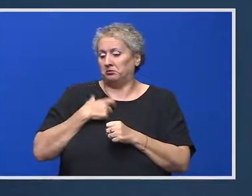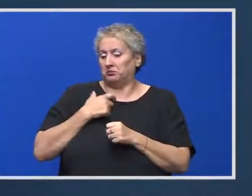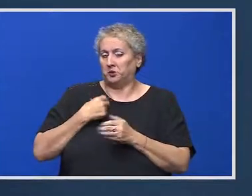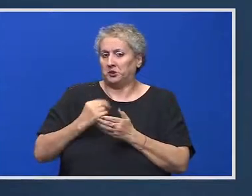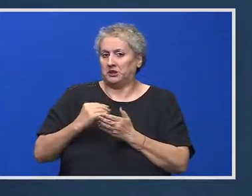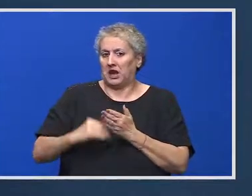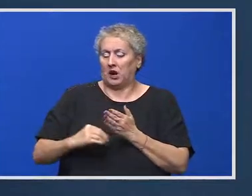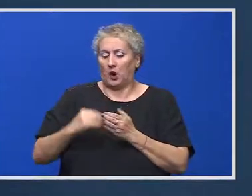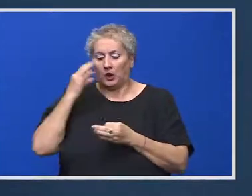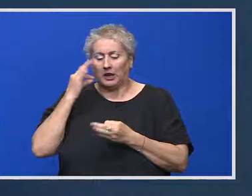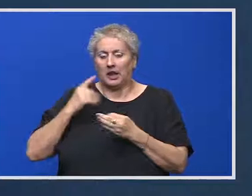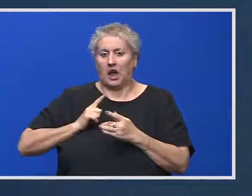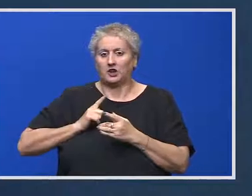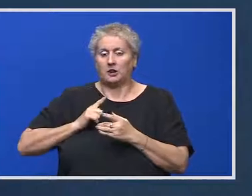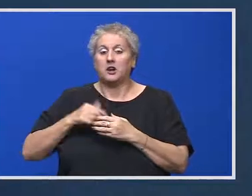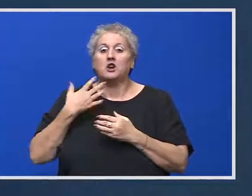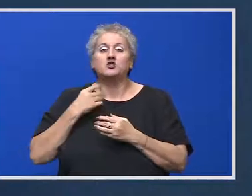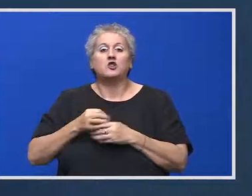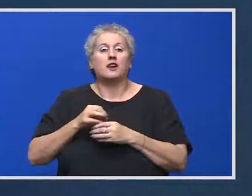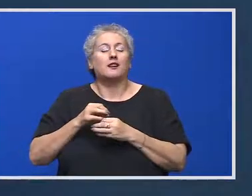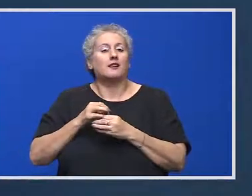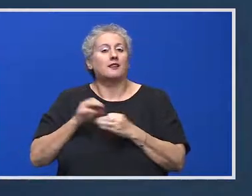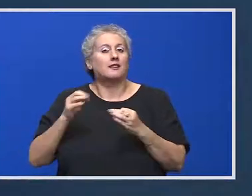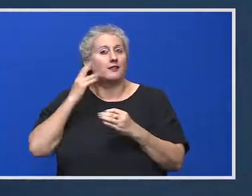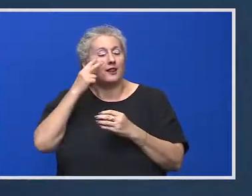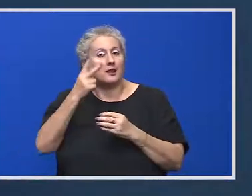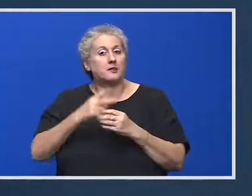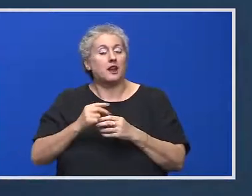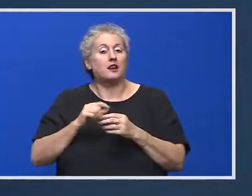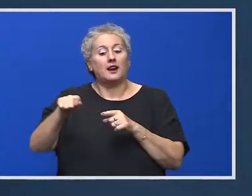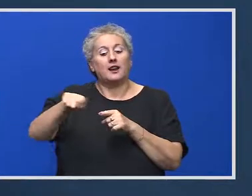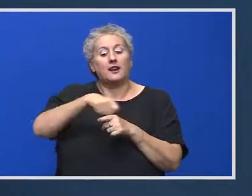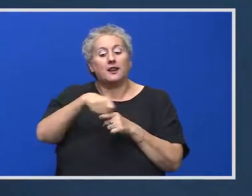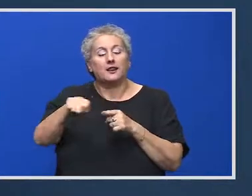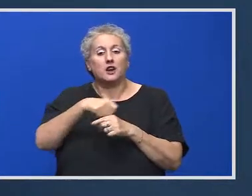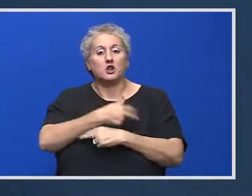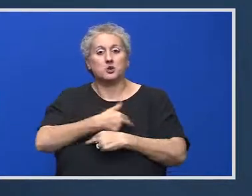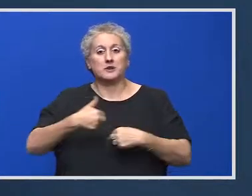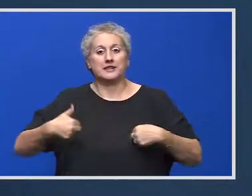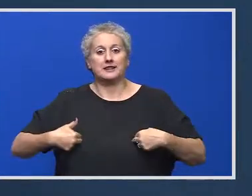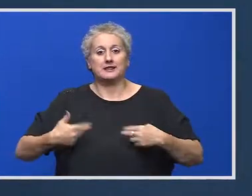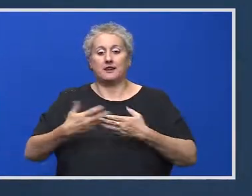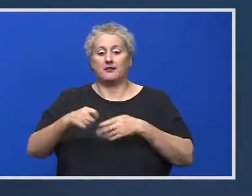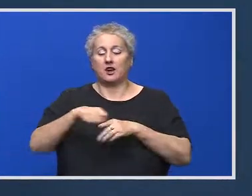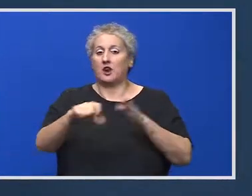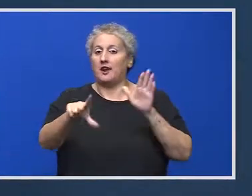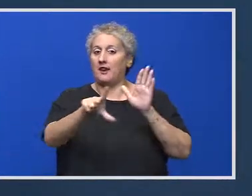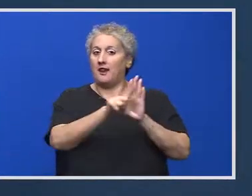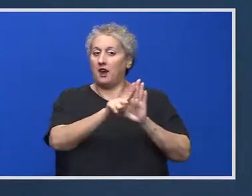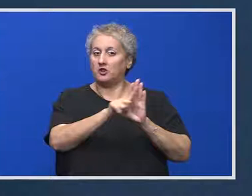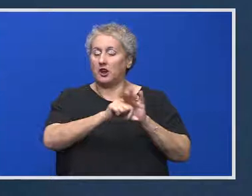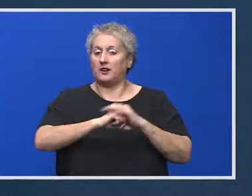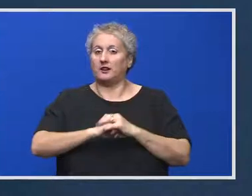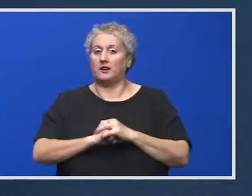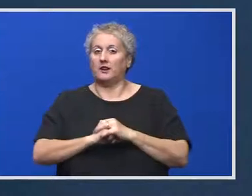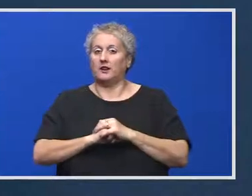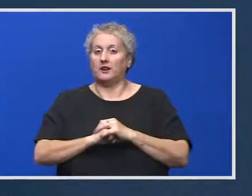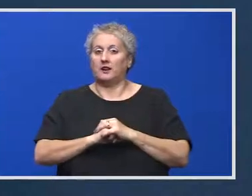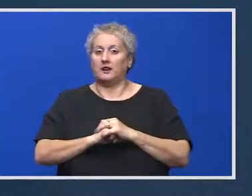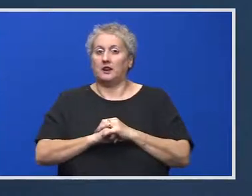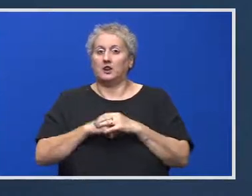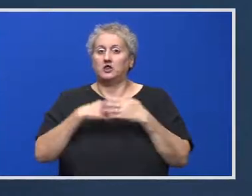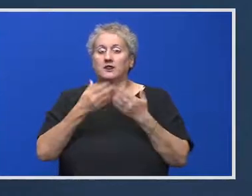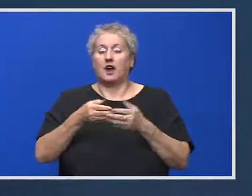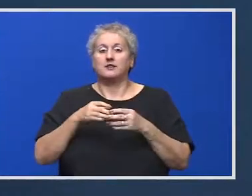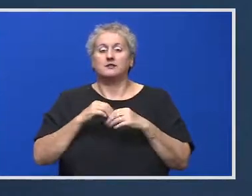justiției, ale codurilor penale, ce șanse dați reforme în justiție, ce șanse dați refacerii legislației electorale, ce șanse